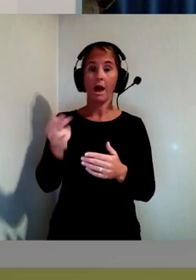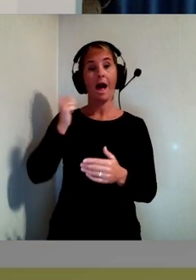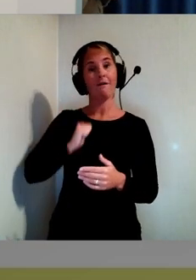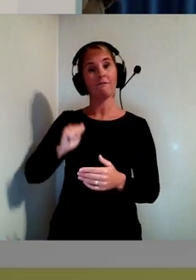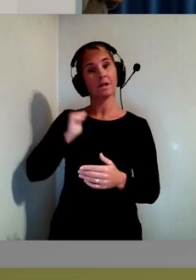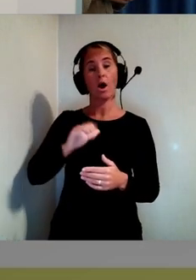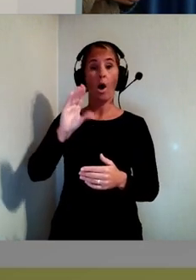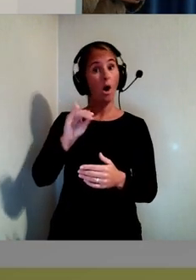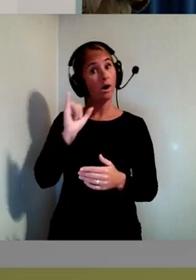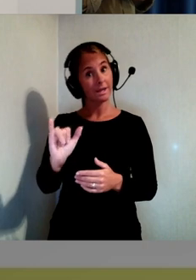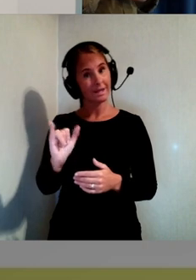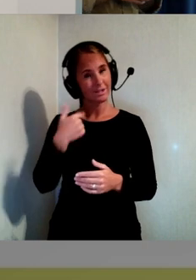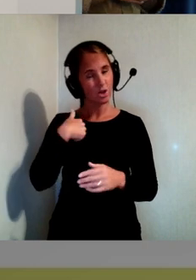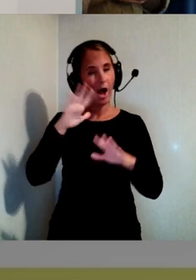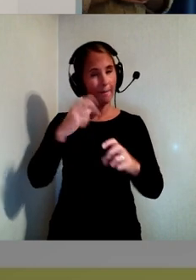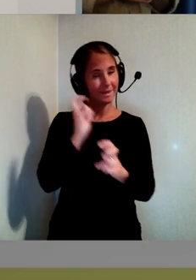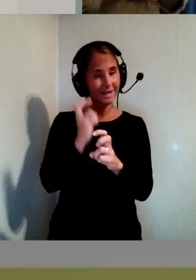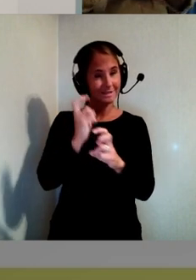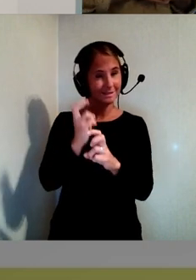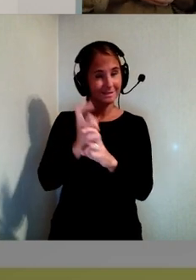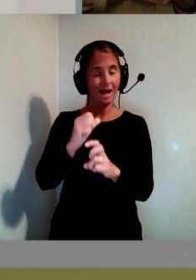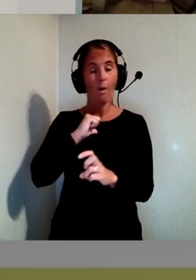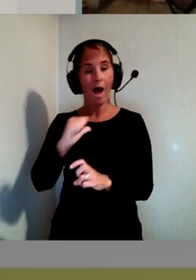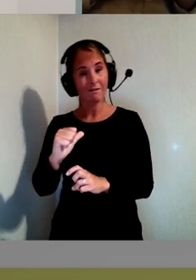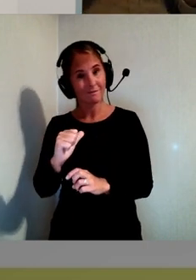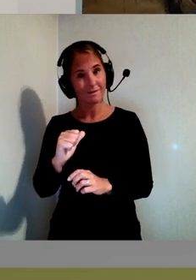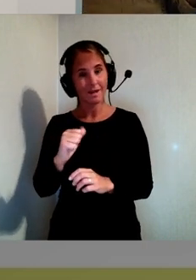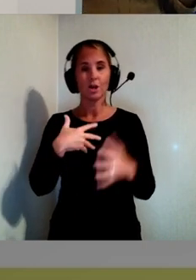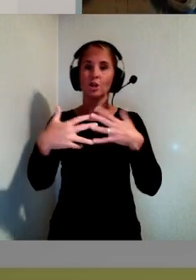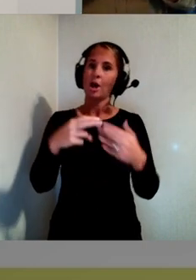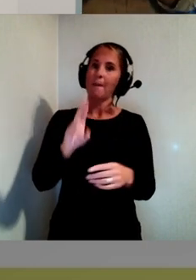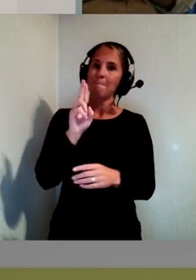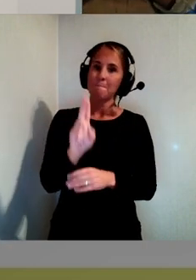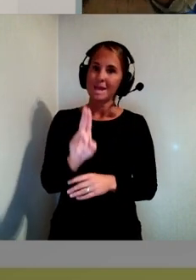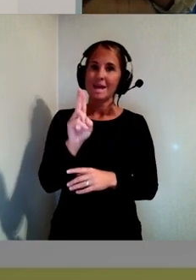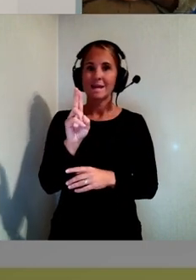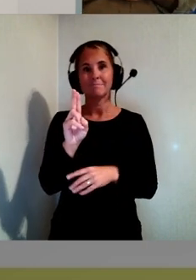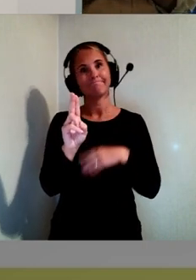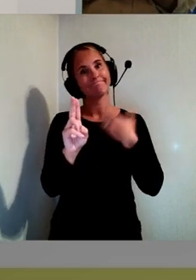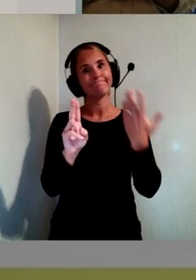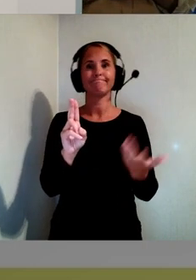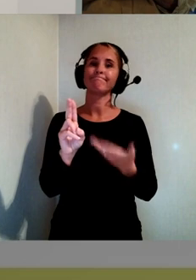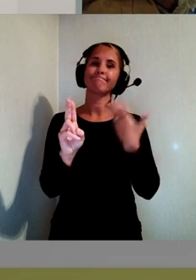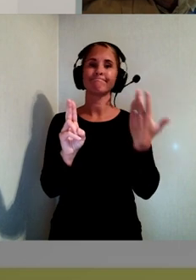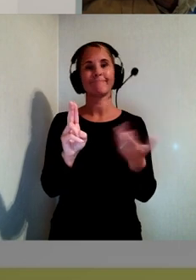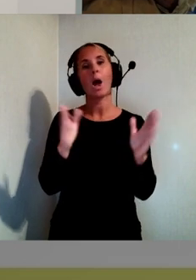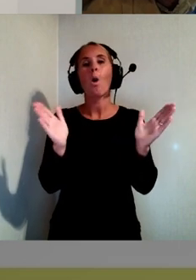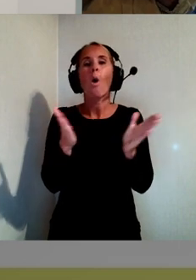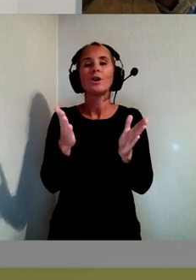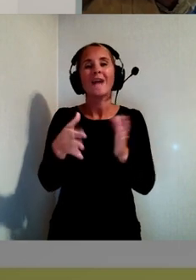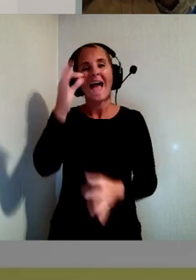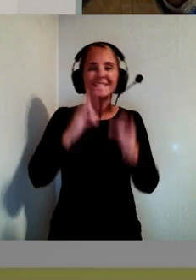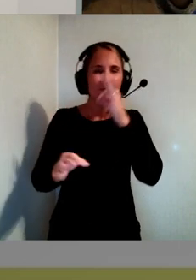Jag testade själv att göra ett litet väldigt kortfattat experiment.